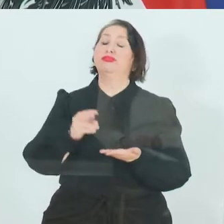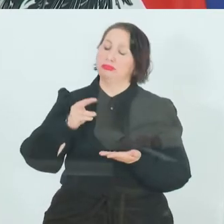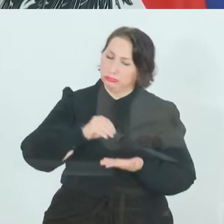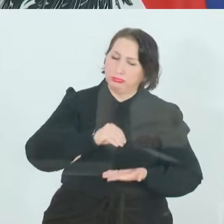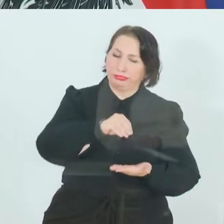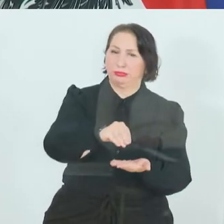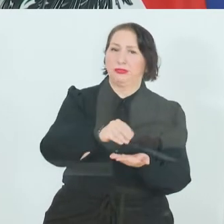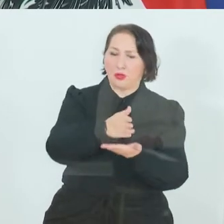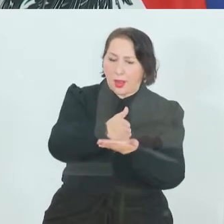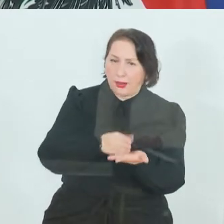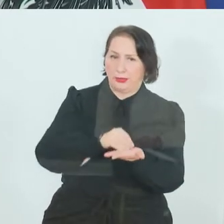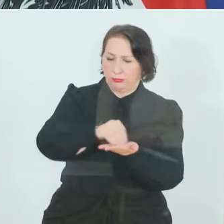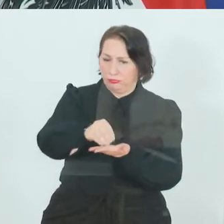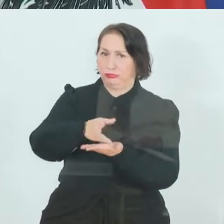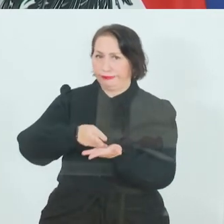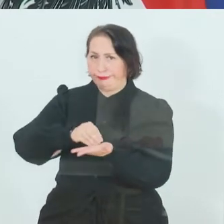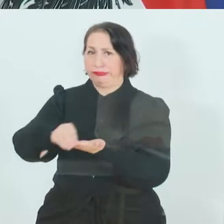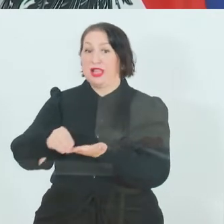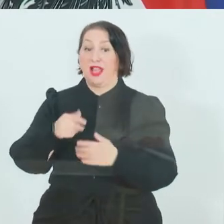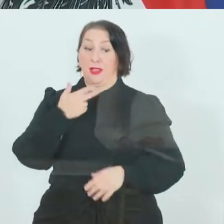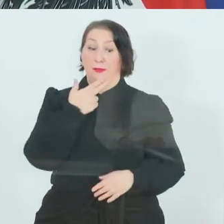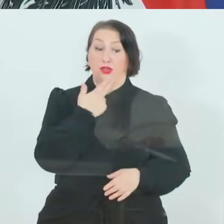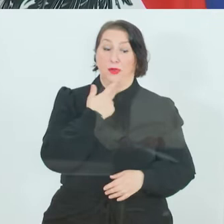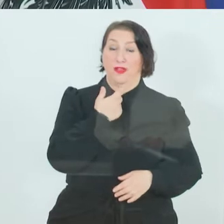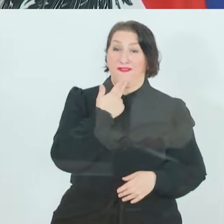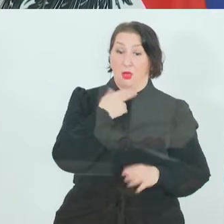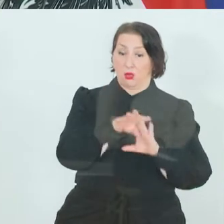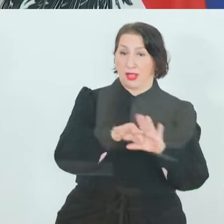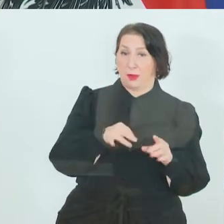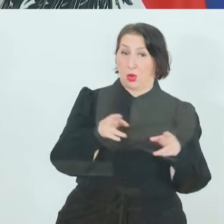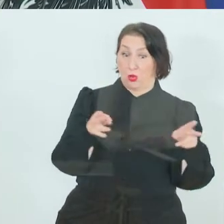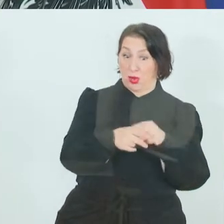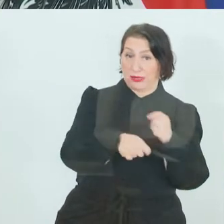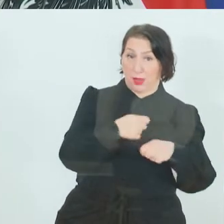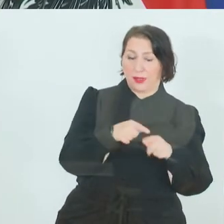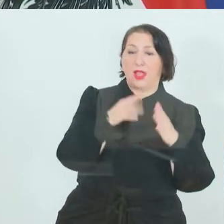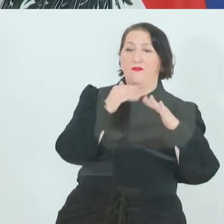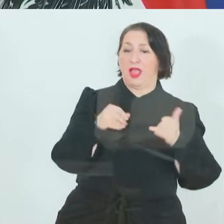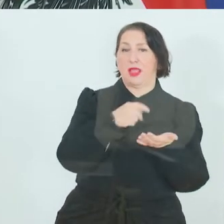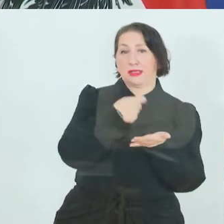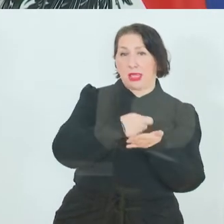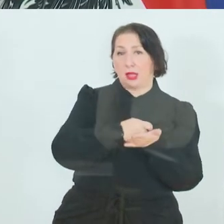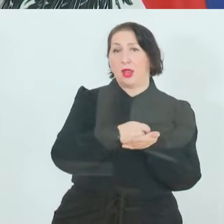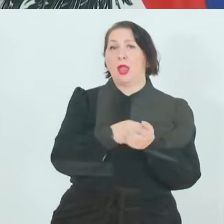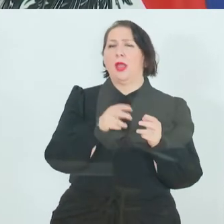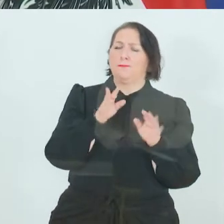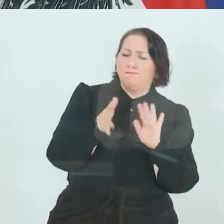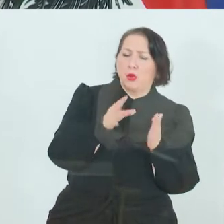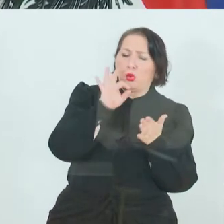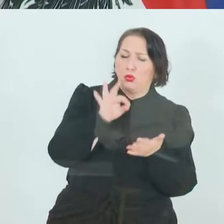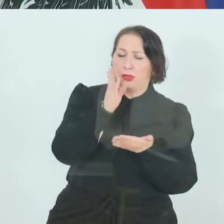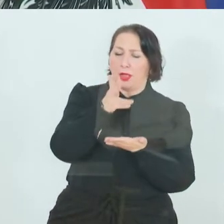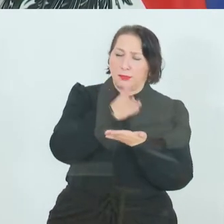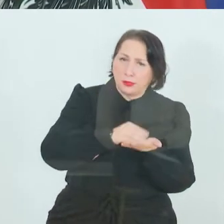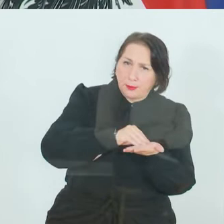Das bedeutet, dass die Unternehmen, die in Kurzarbeit sind, die Weihnachtsgelder halbwegs gut ausbezahlen können. Und zugleich geht es auch